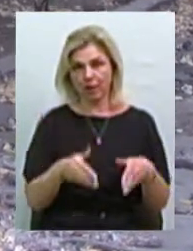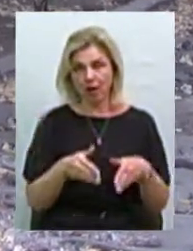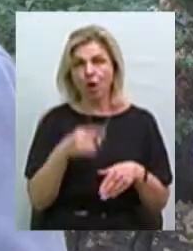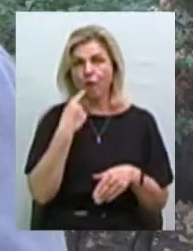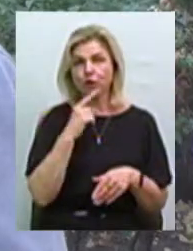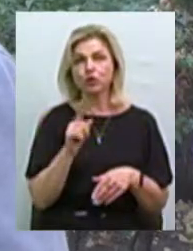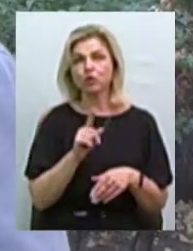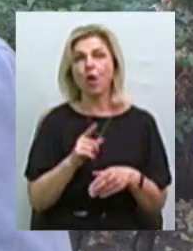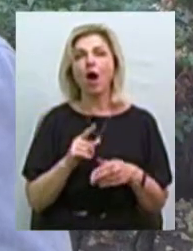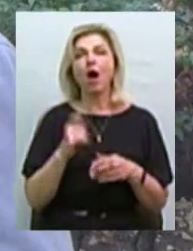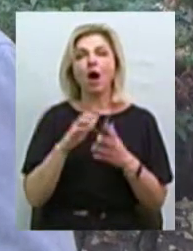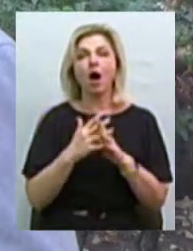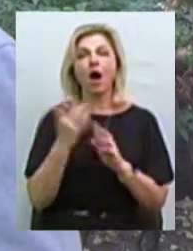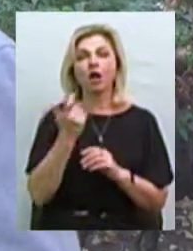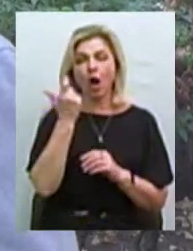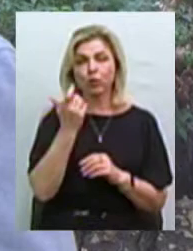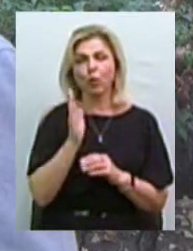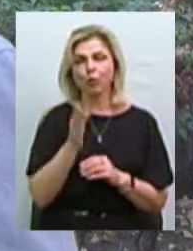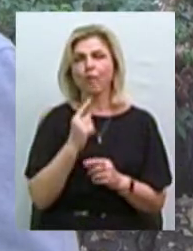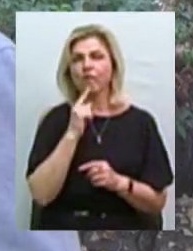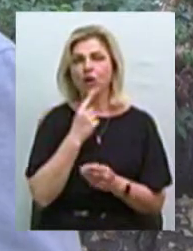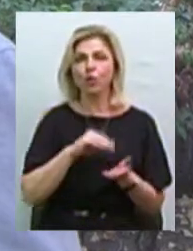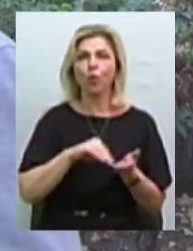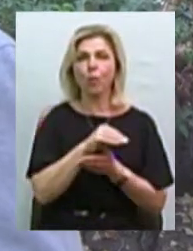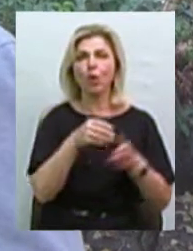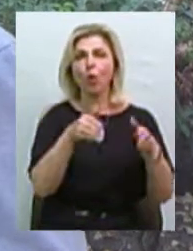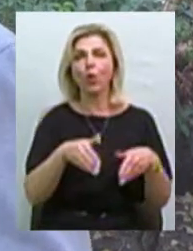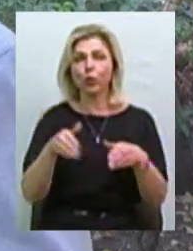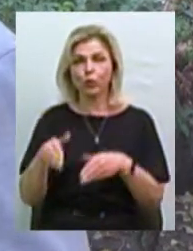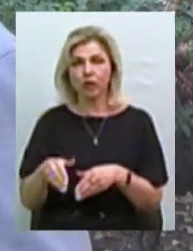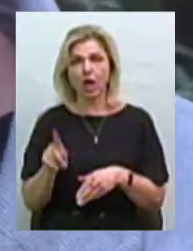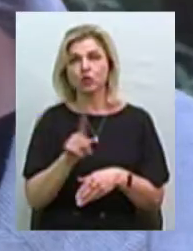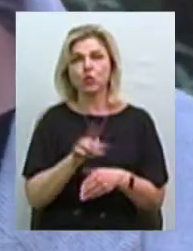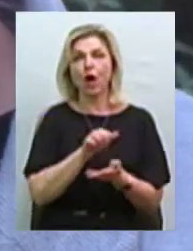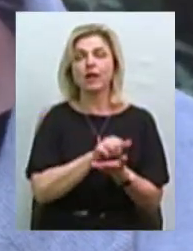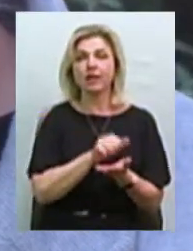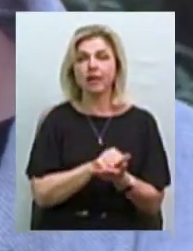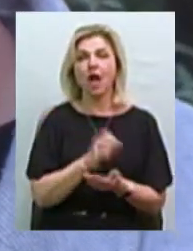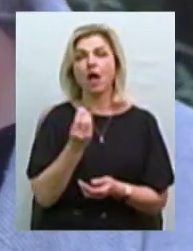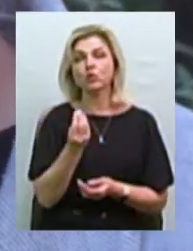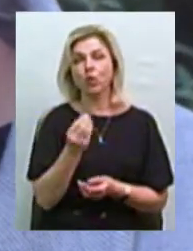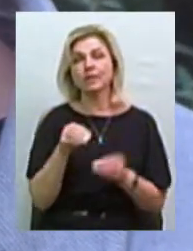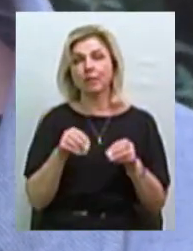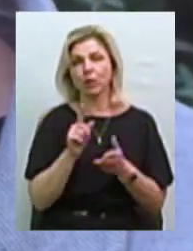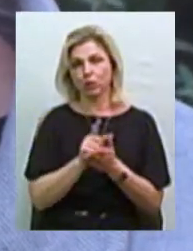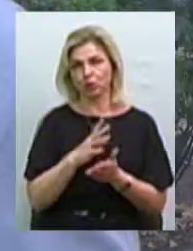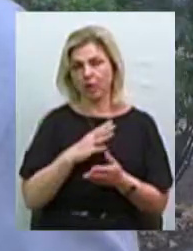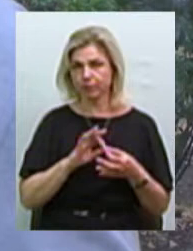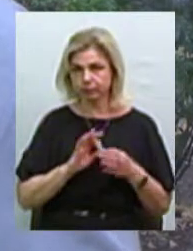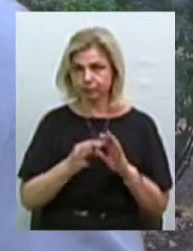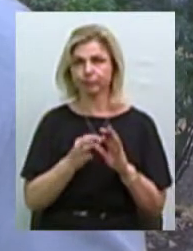агрохолдегам фінансово буде важко викупити у їді, який обробляють, а вартість землі має бути обґрунтованою.